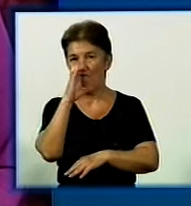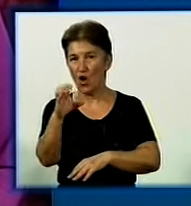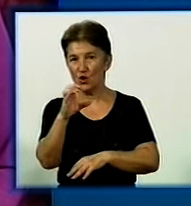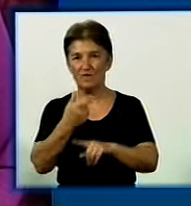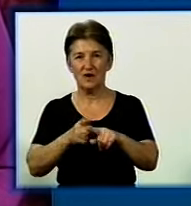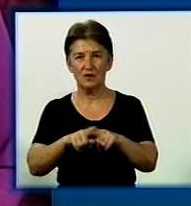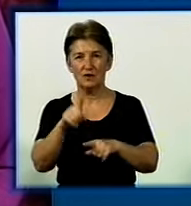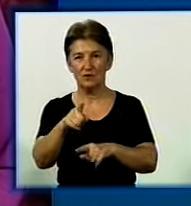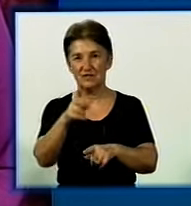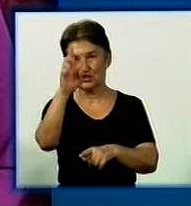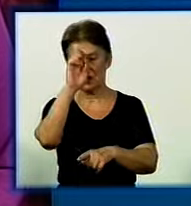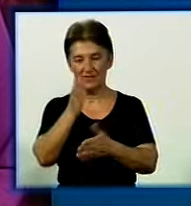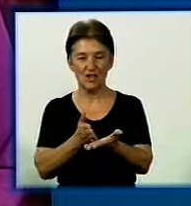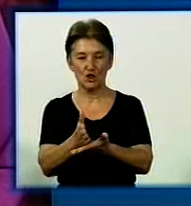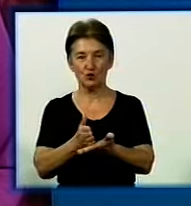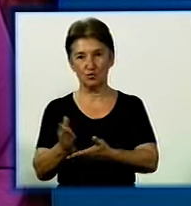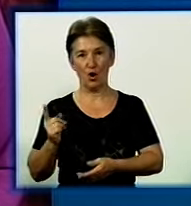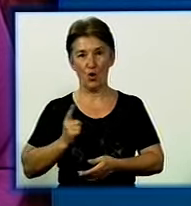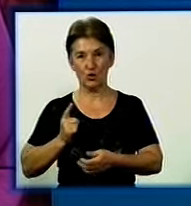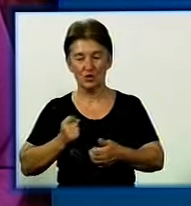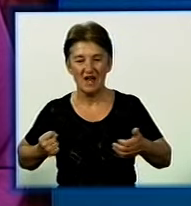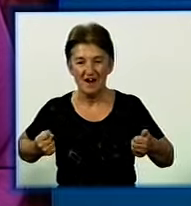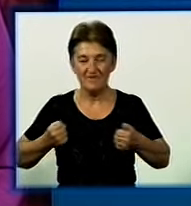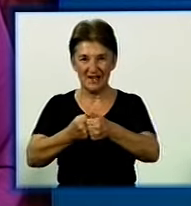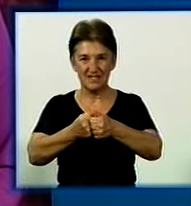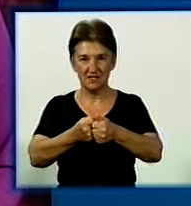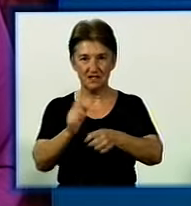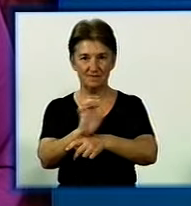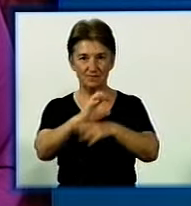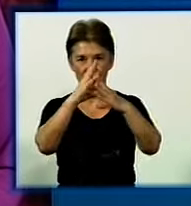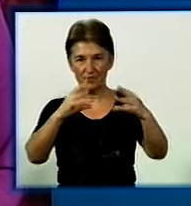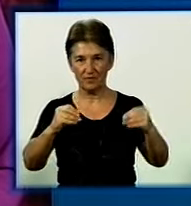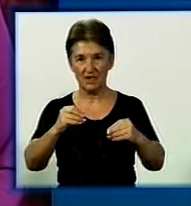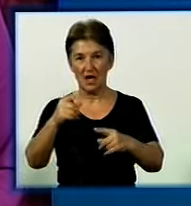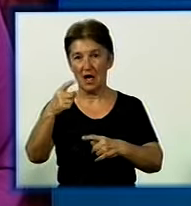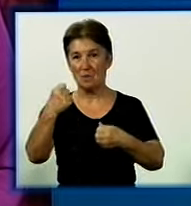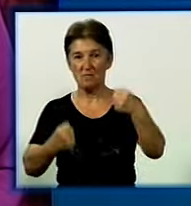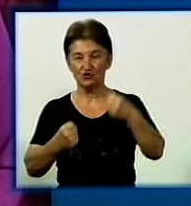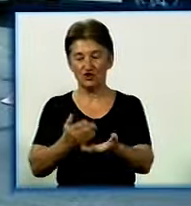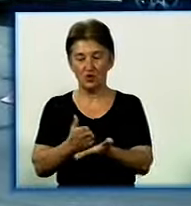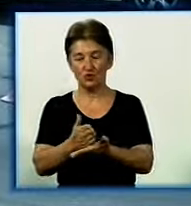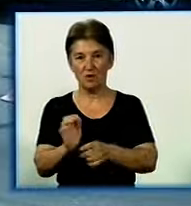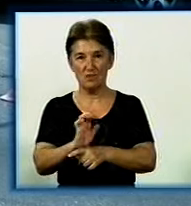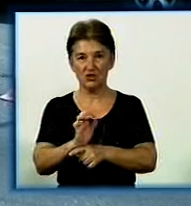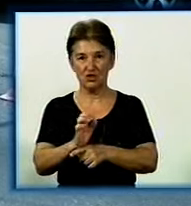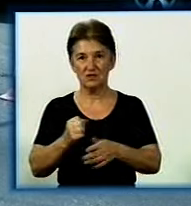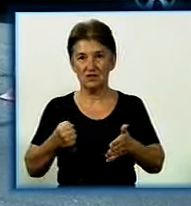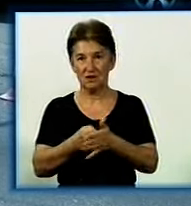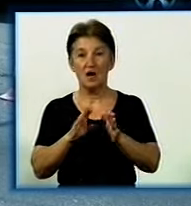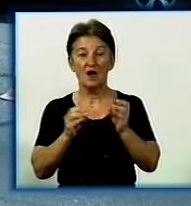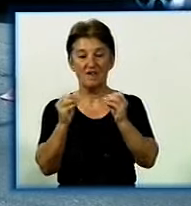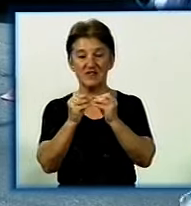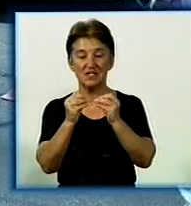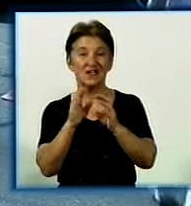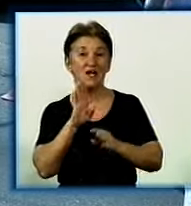Державної служби охорони врізався у позашляховик. В результаті аварії постраждав водій службової машини. Подія сталася близько 10-ї